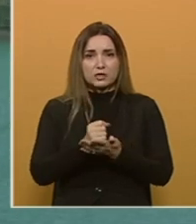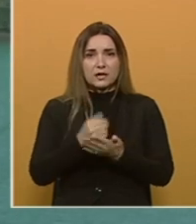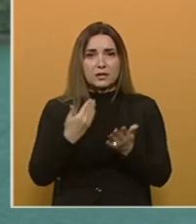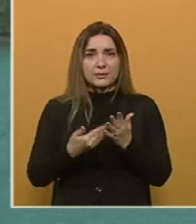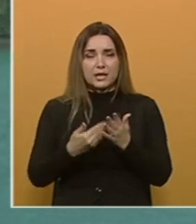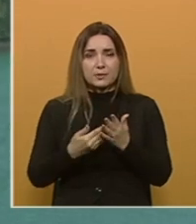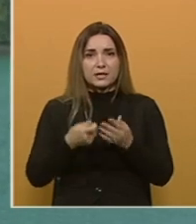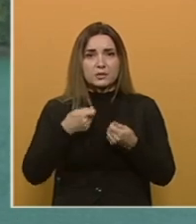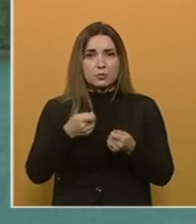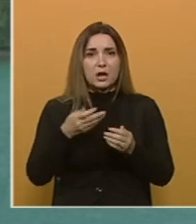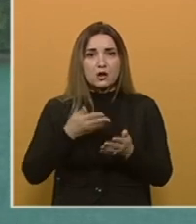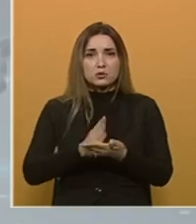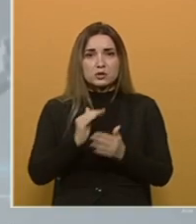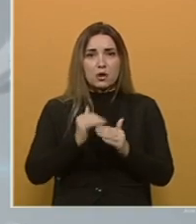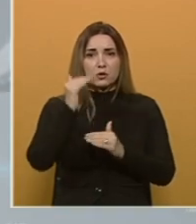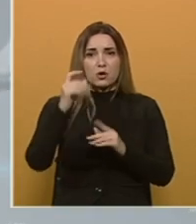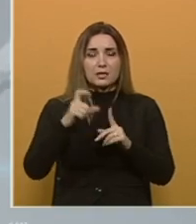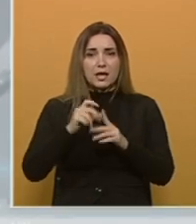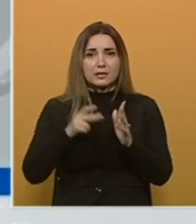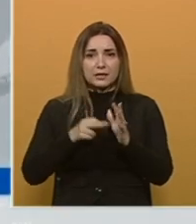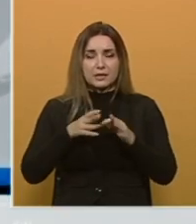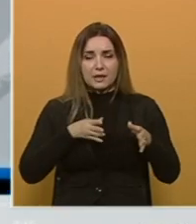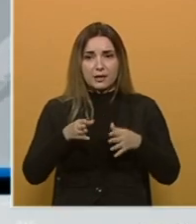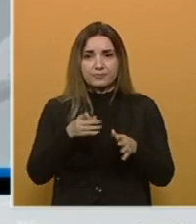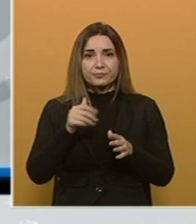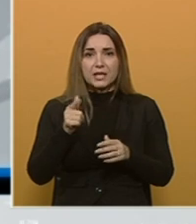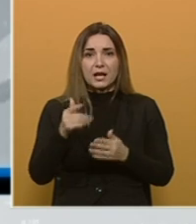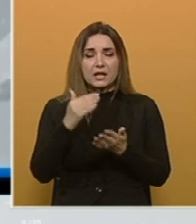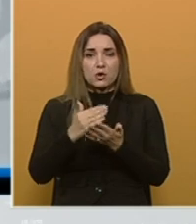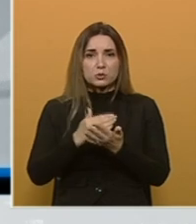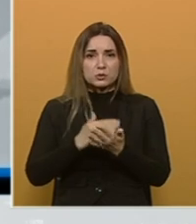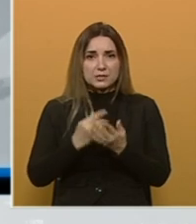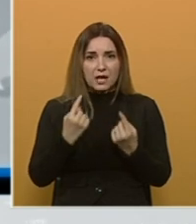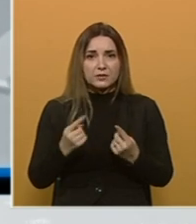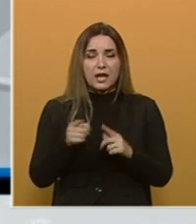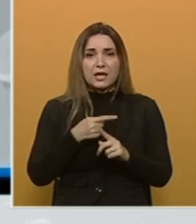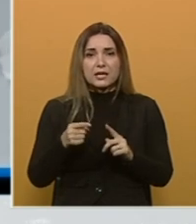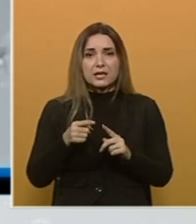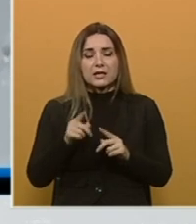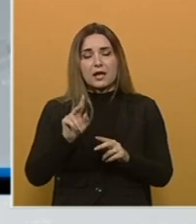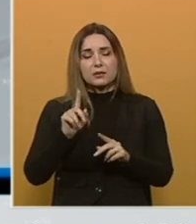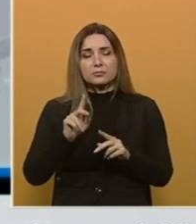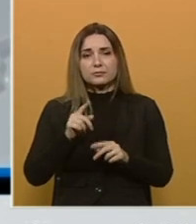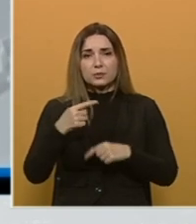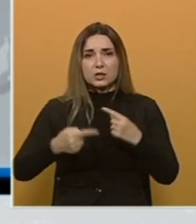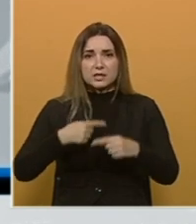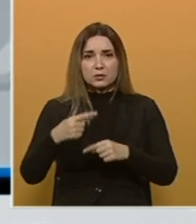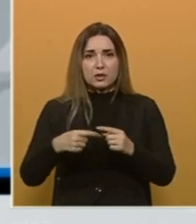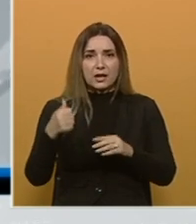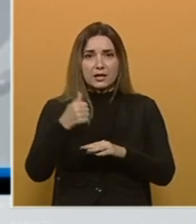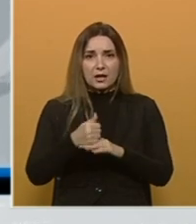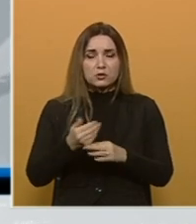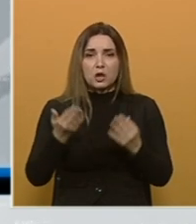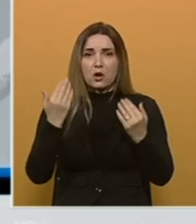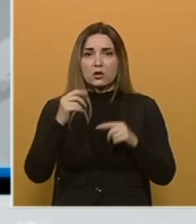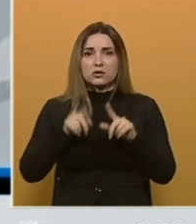predmeta spora u slučaju Gornja Drina. Da li je predmet spora ustavana nadržnost ili je predmet spora neka proceduralna nadržnost,